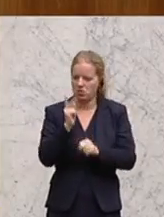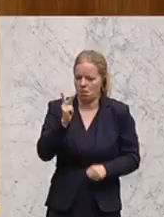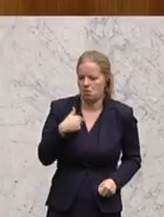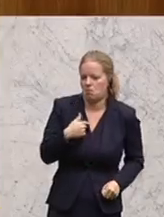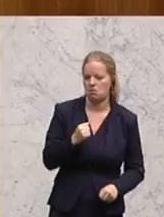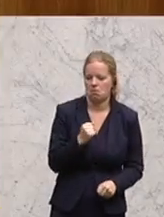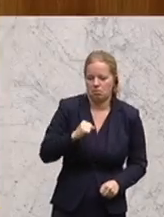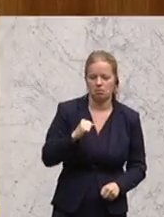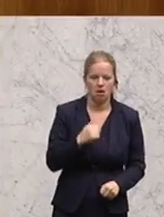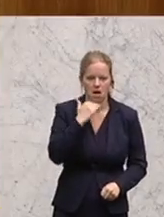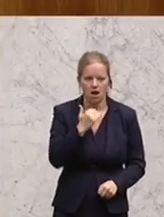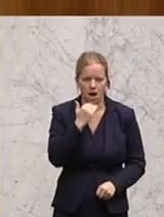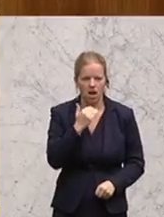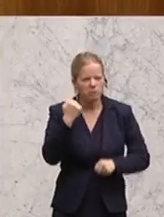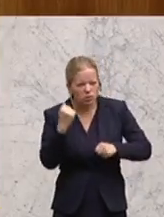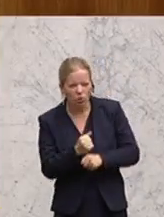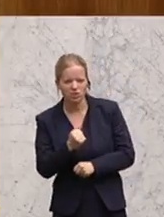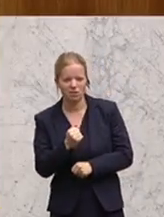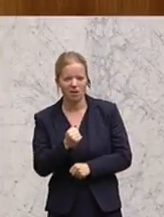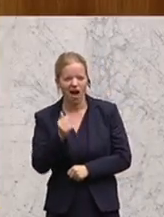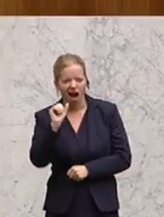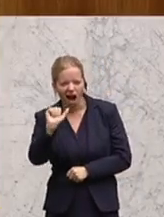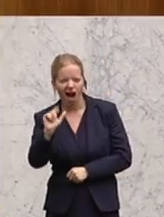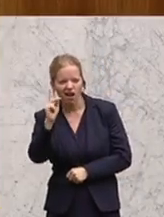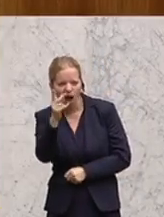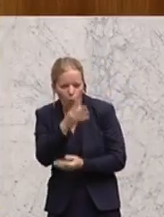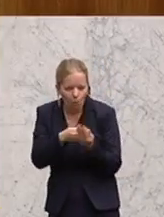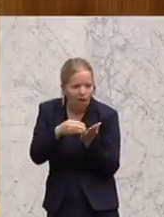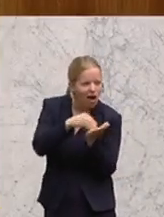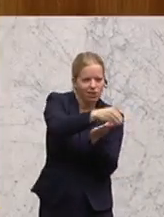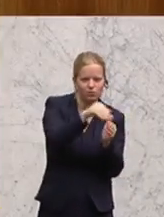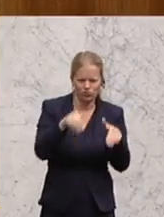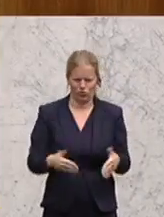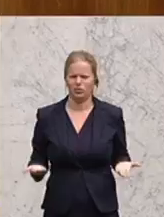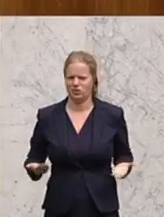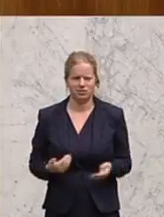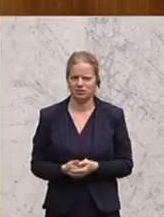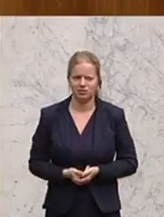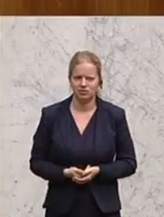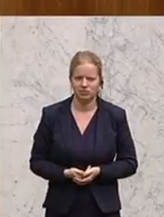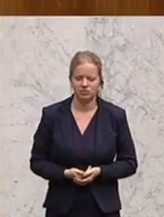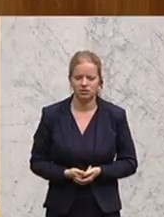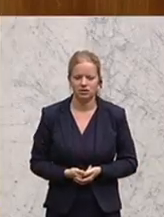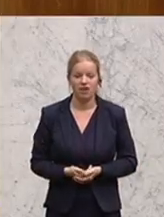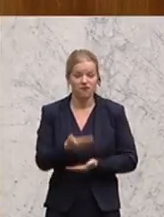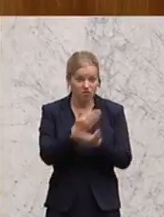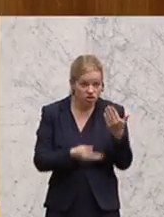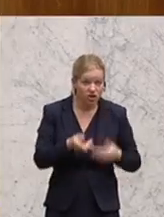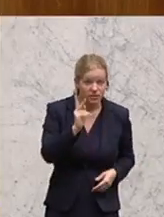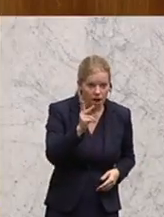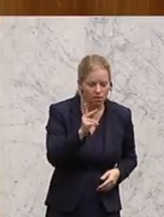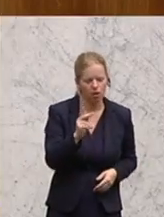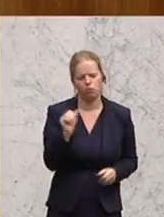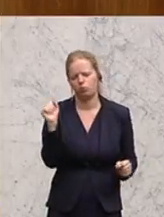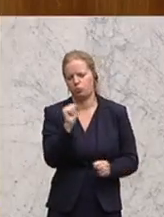Die Arbeiterkammerumlage ist trotzdem fällig. Unglaublicher ist nur die Kammerumlage 1 der Wirtschaftskammer, deren